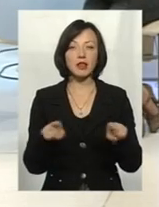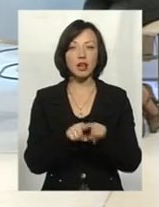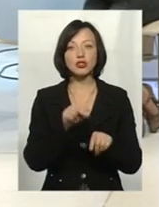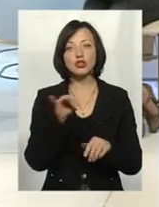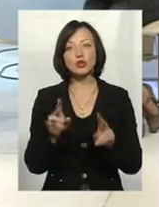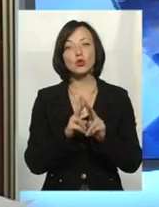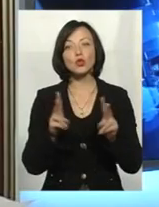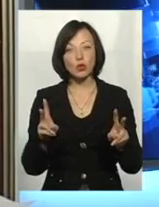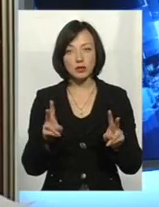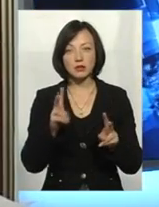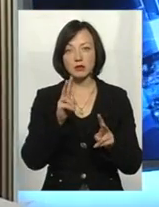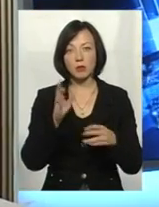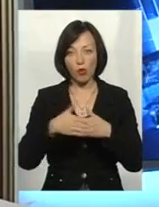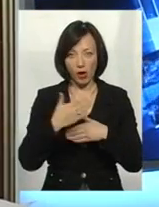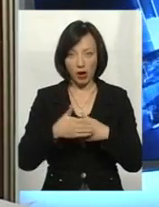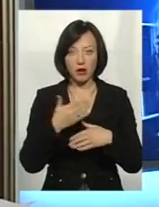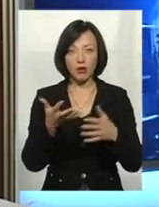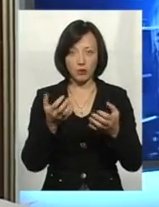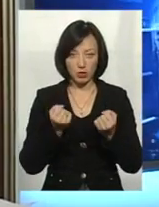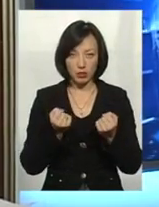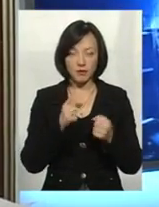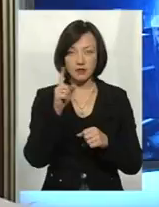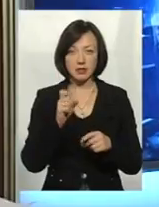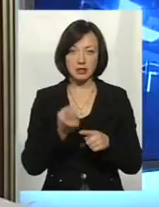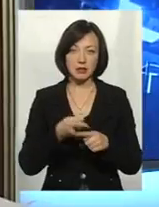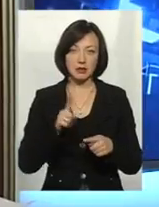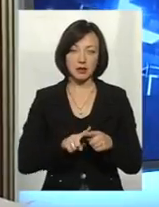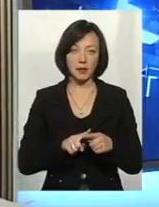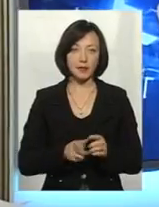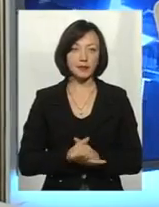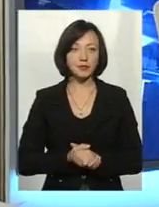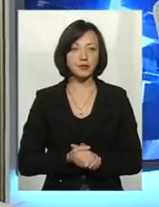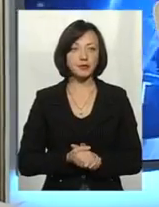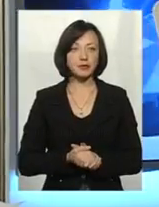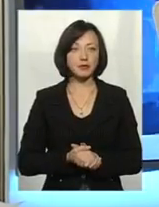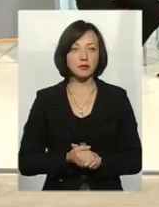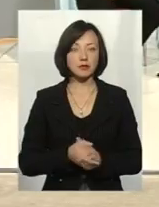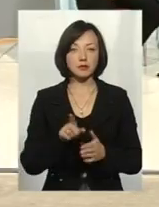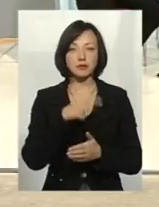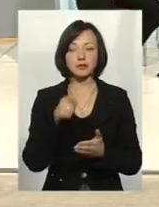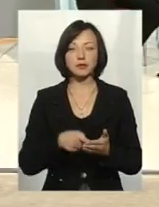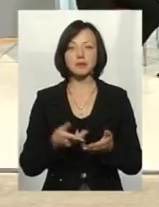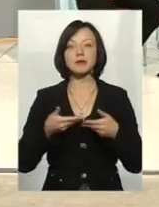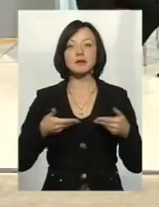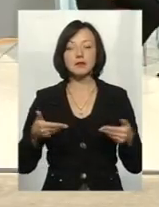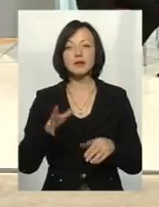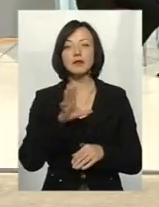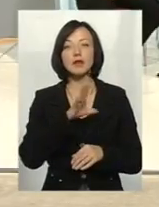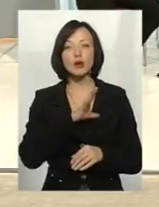Чи хтось поніс покарання за ті випадки? Нами було